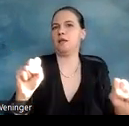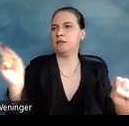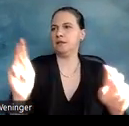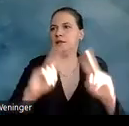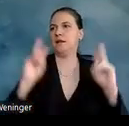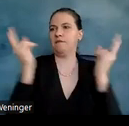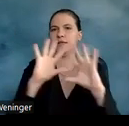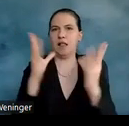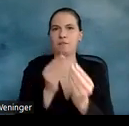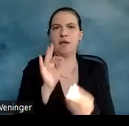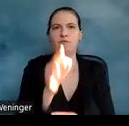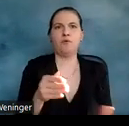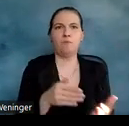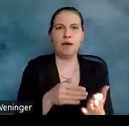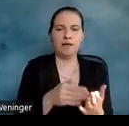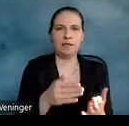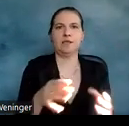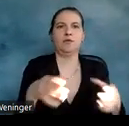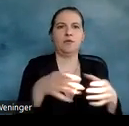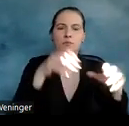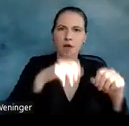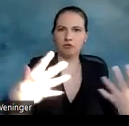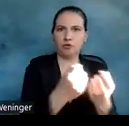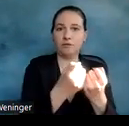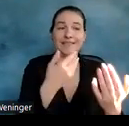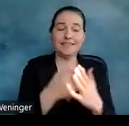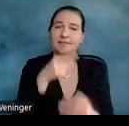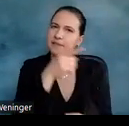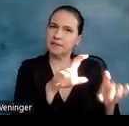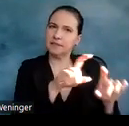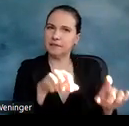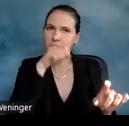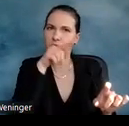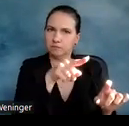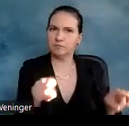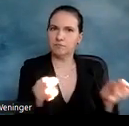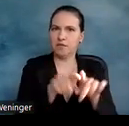für beeinträchtigten Gruppen. Da passt dieses Thema tatsächlich für mich super mit rein.